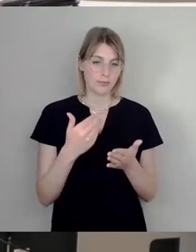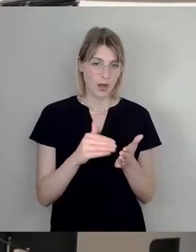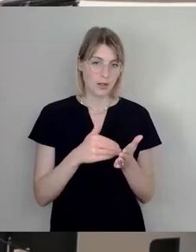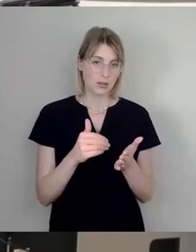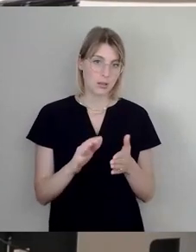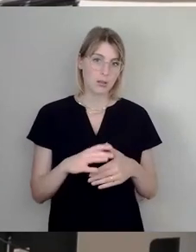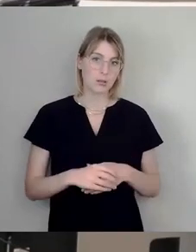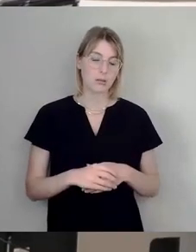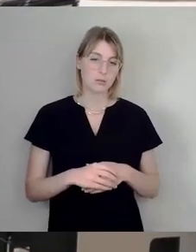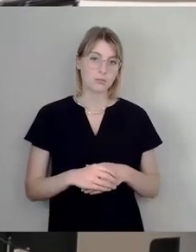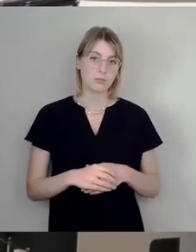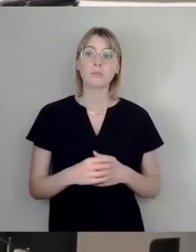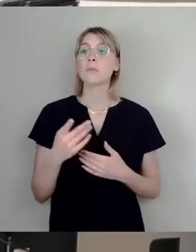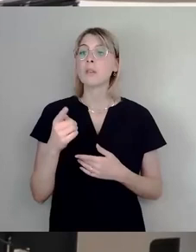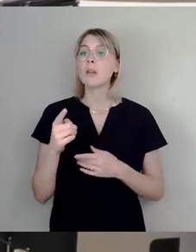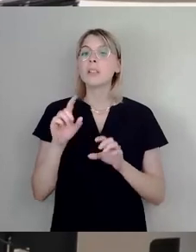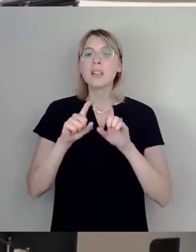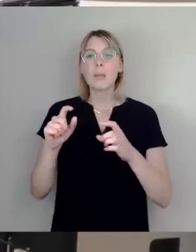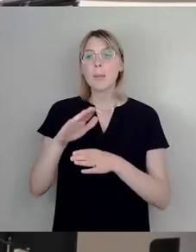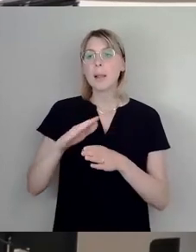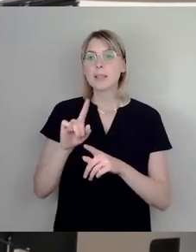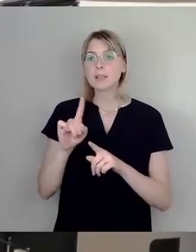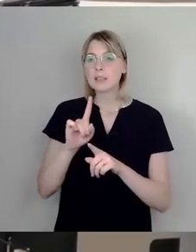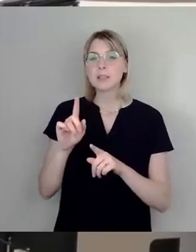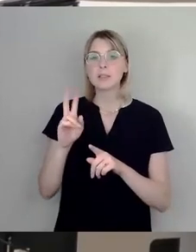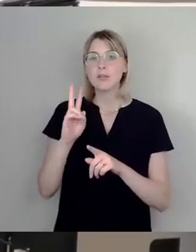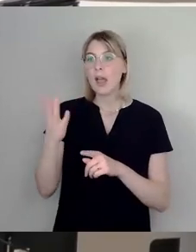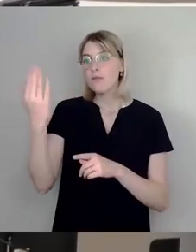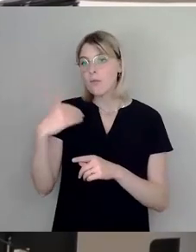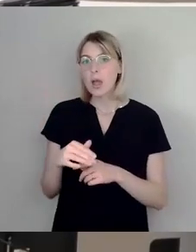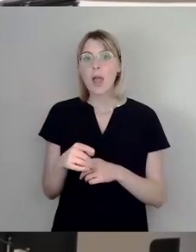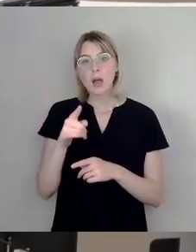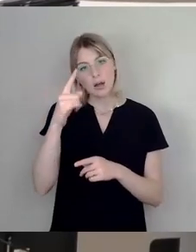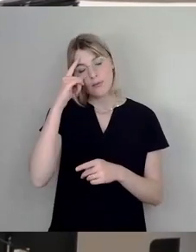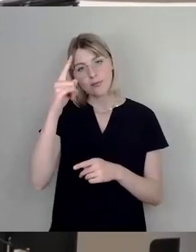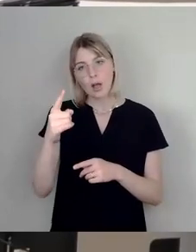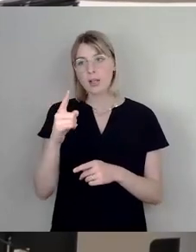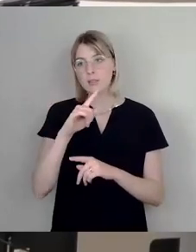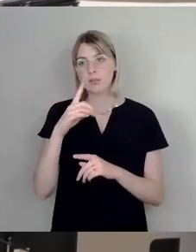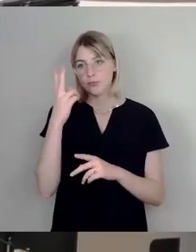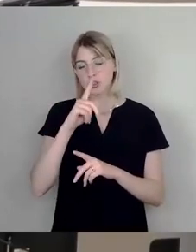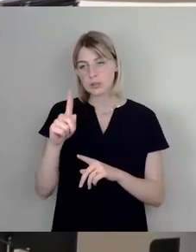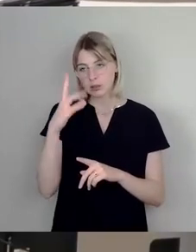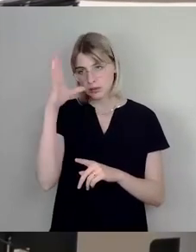nie um irgendwie wer woher kommt und Sie haben ja vielleicht nie ganz begriffen, um was es dabei geht.